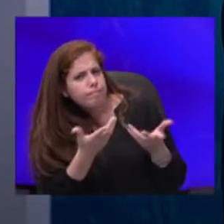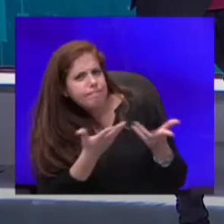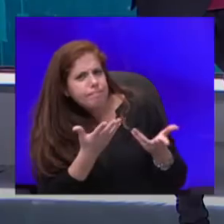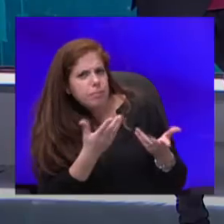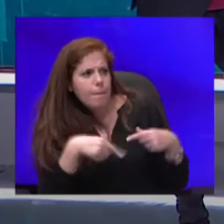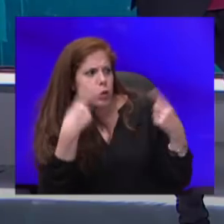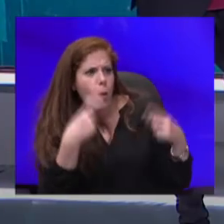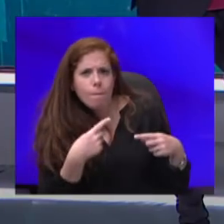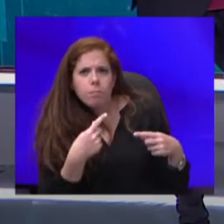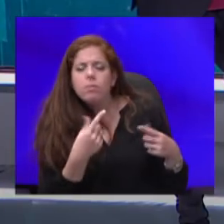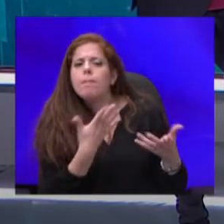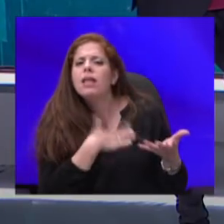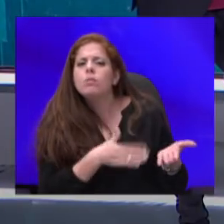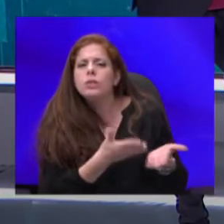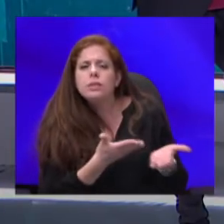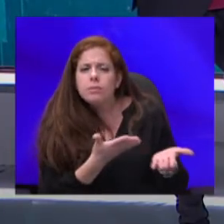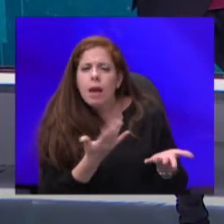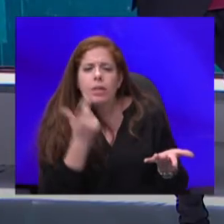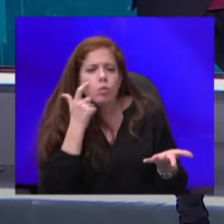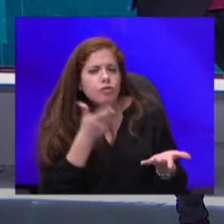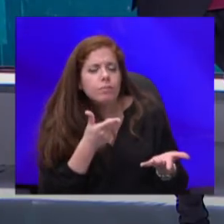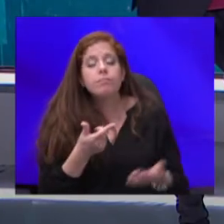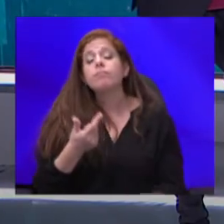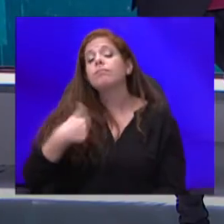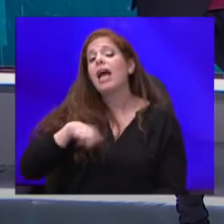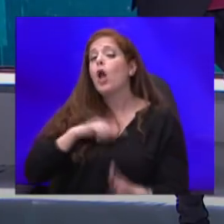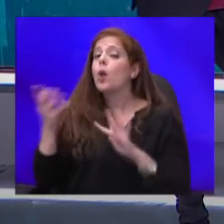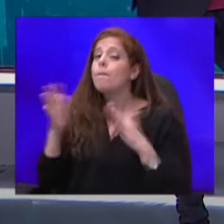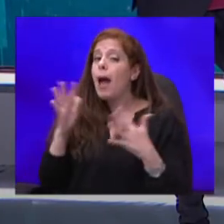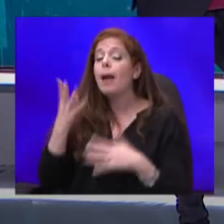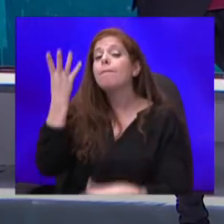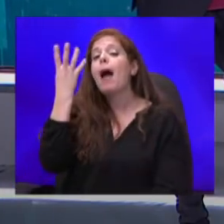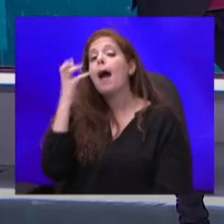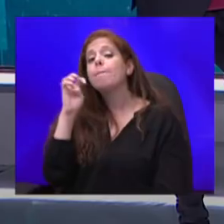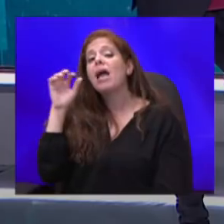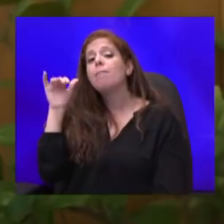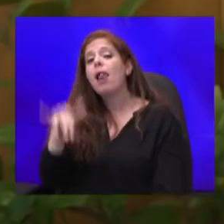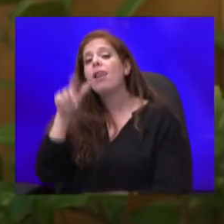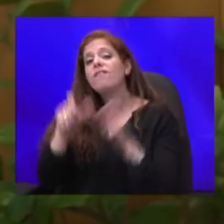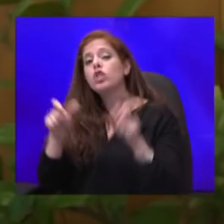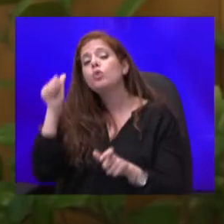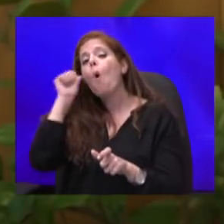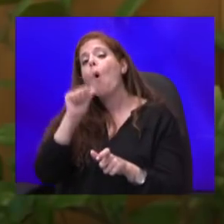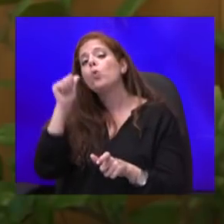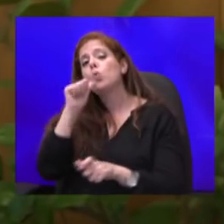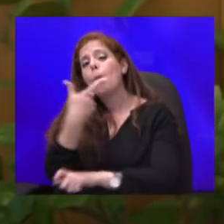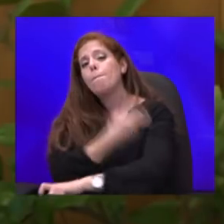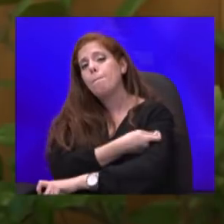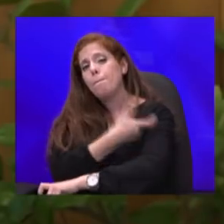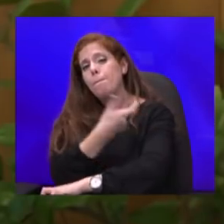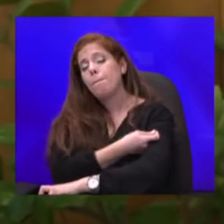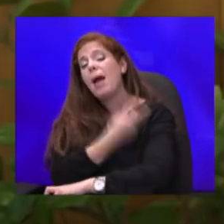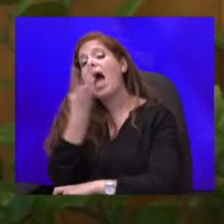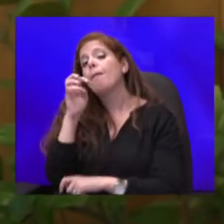שלכם? אנחנו מעריכים שאנחנו נחסן כ-40 אלף איש ביום, כ-400